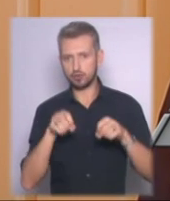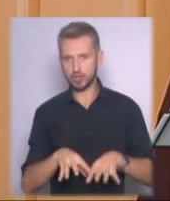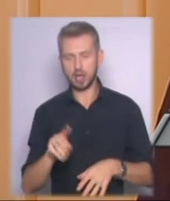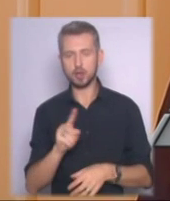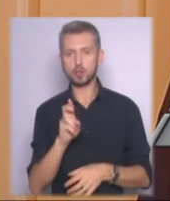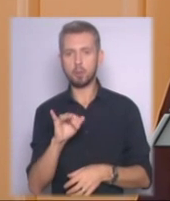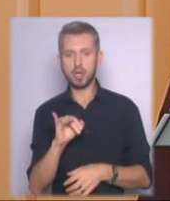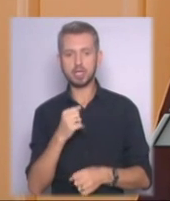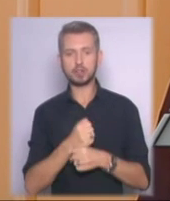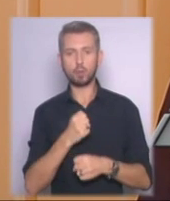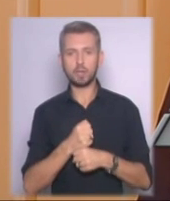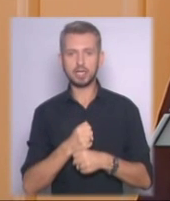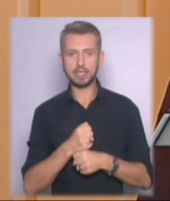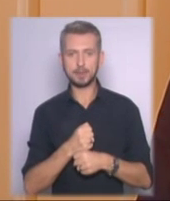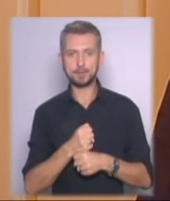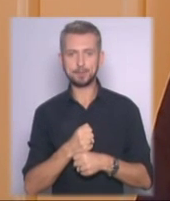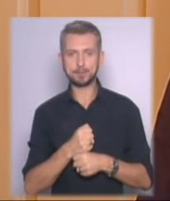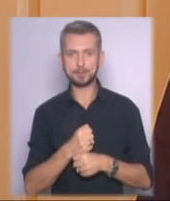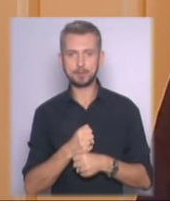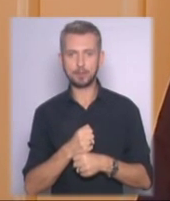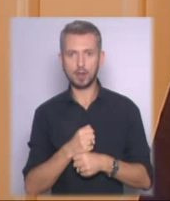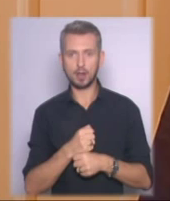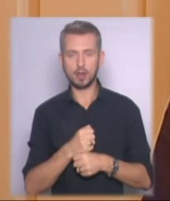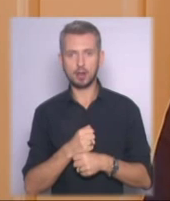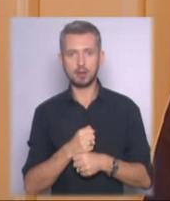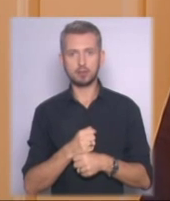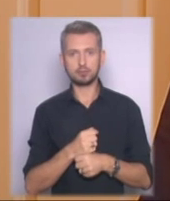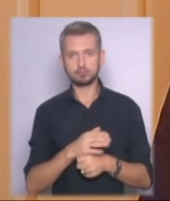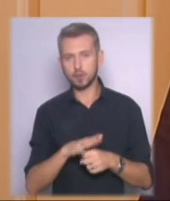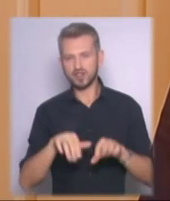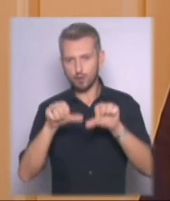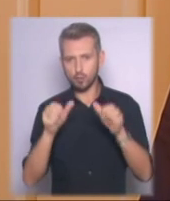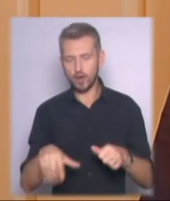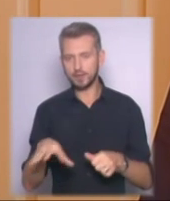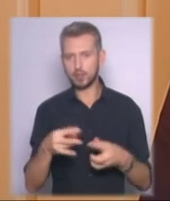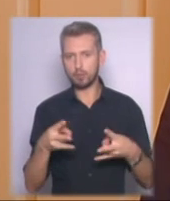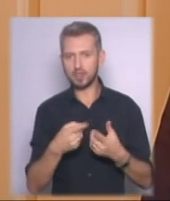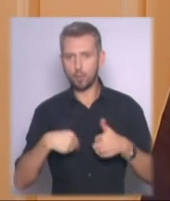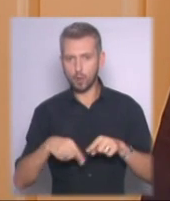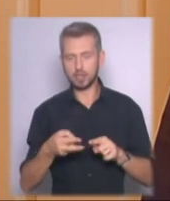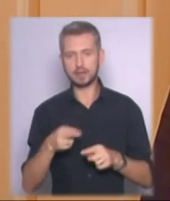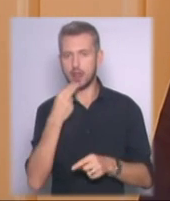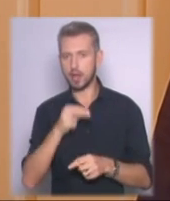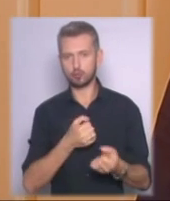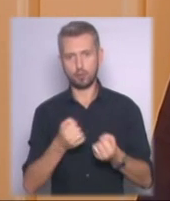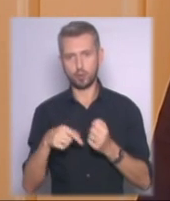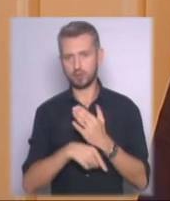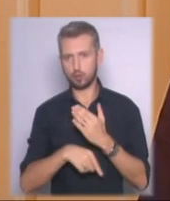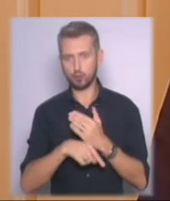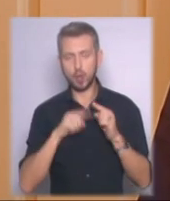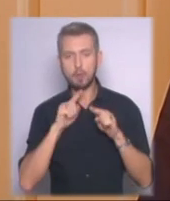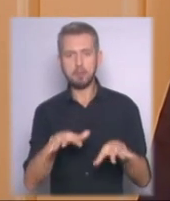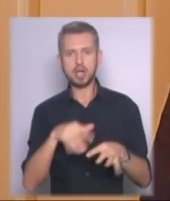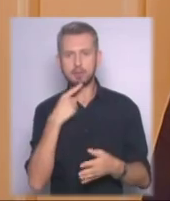сформувати всі необхідні органи для якісної боротьби з корупцією. Бо парламент ухвалив